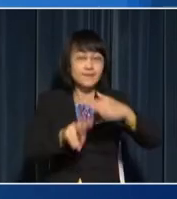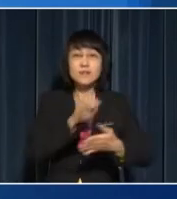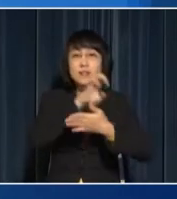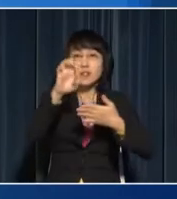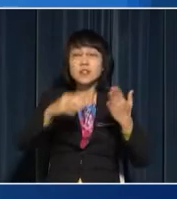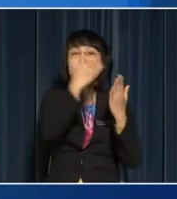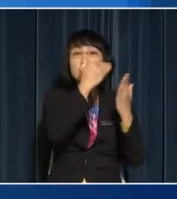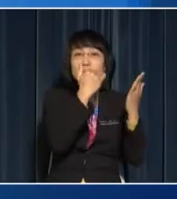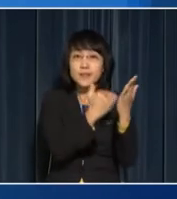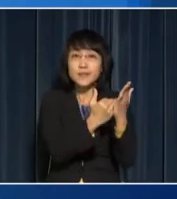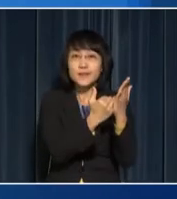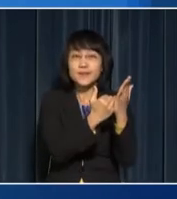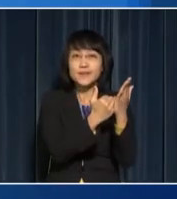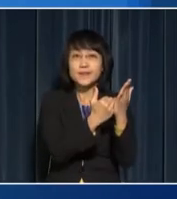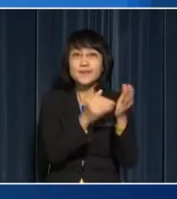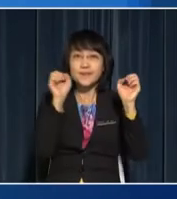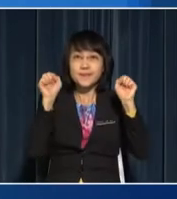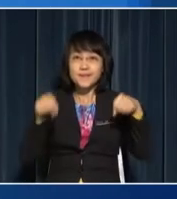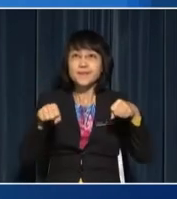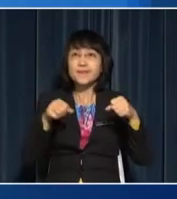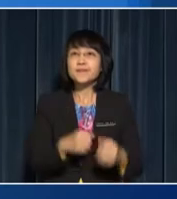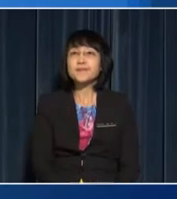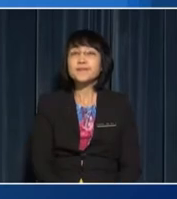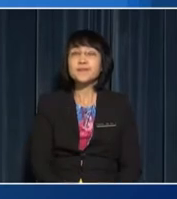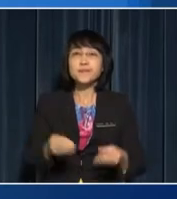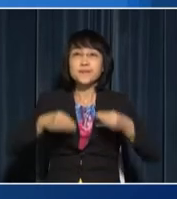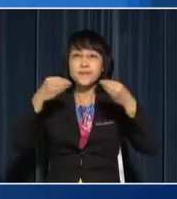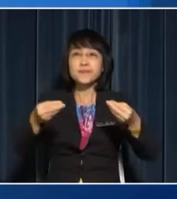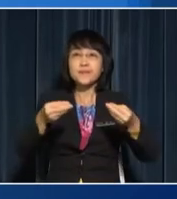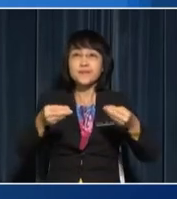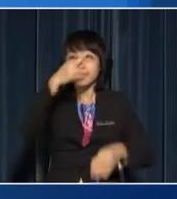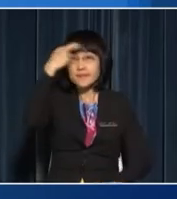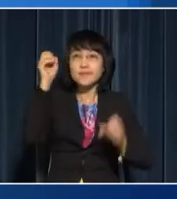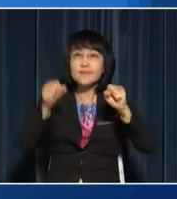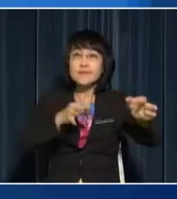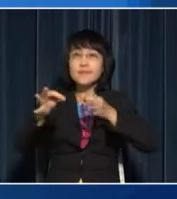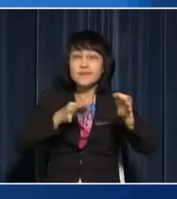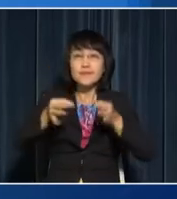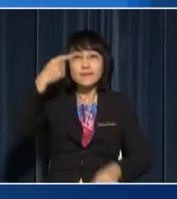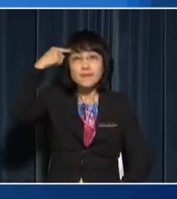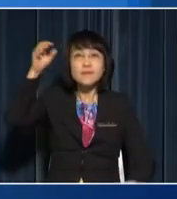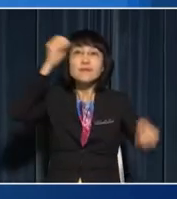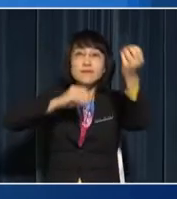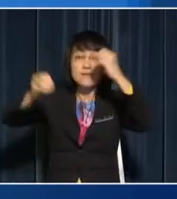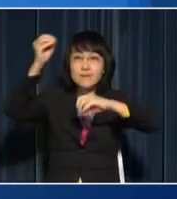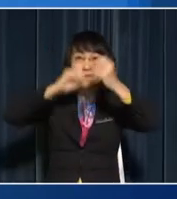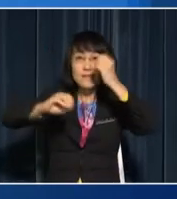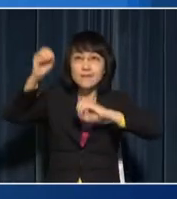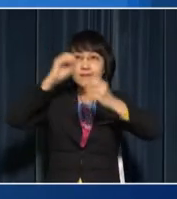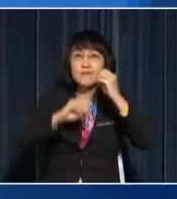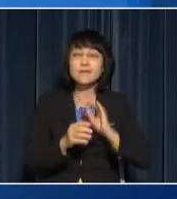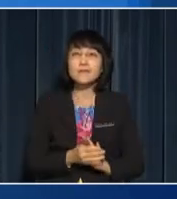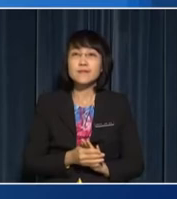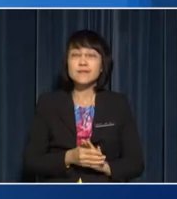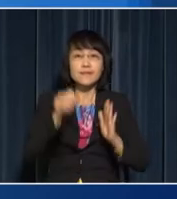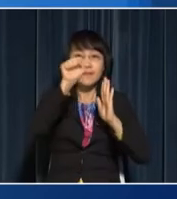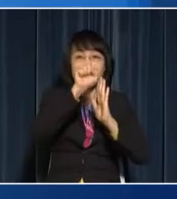of the lesson, you will be able to 1. Give reasonable explanations for an observation